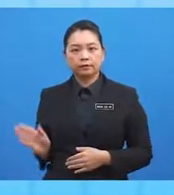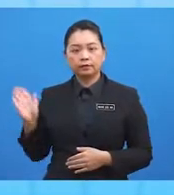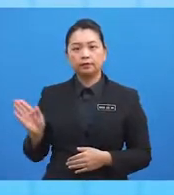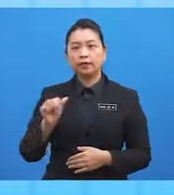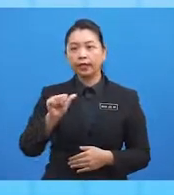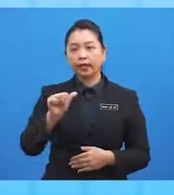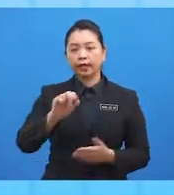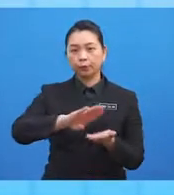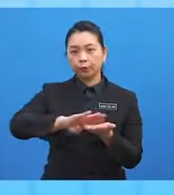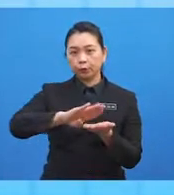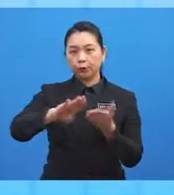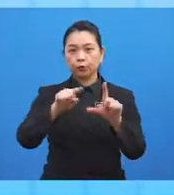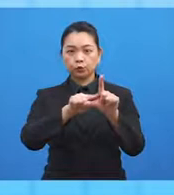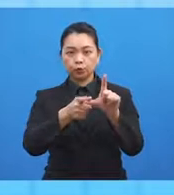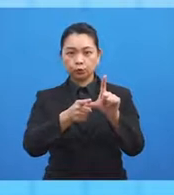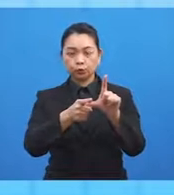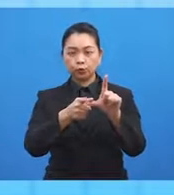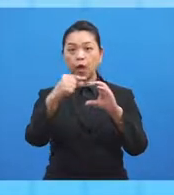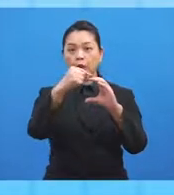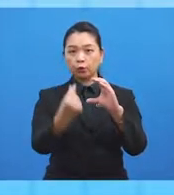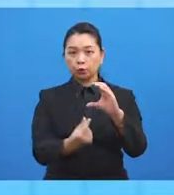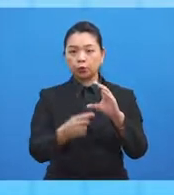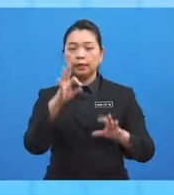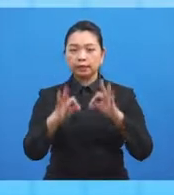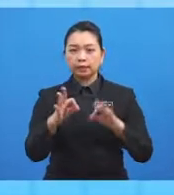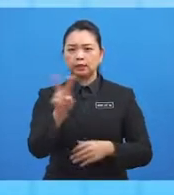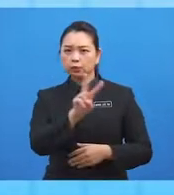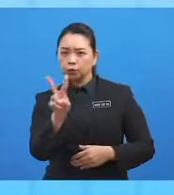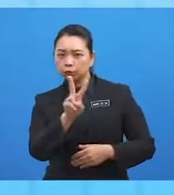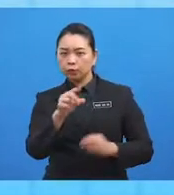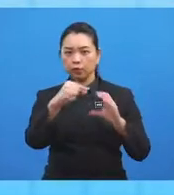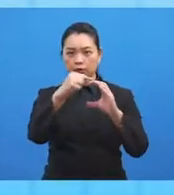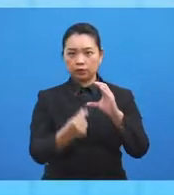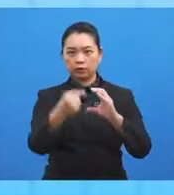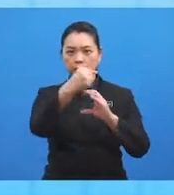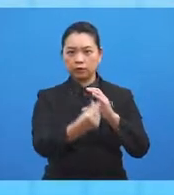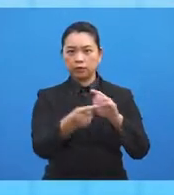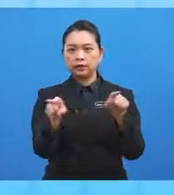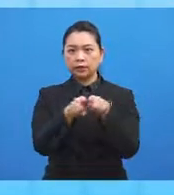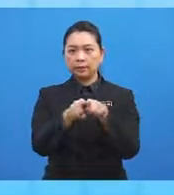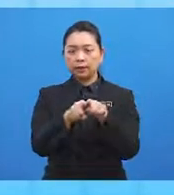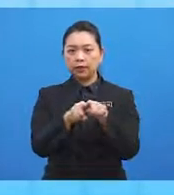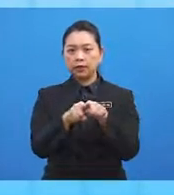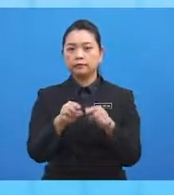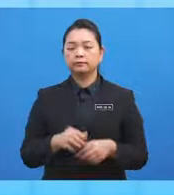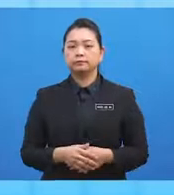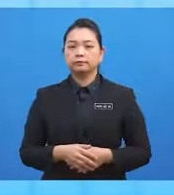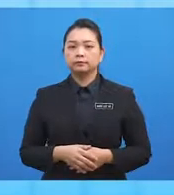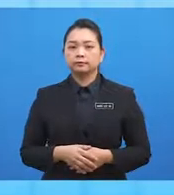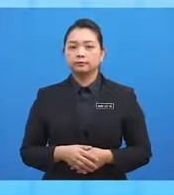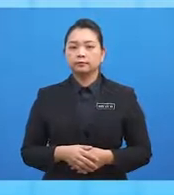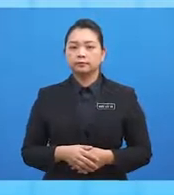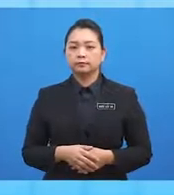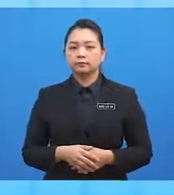sekiranya kedua-dua longitude adalah sama, sama ada kedua-dua